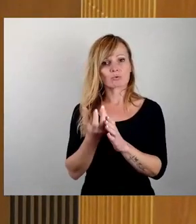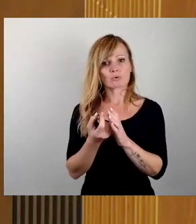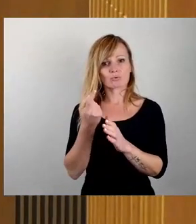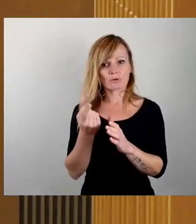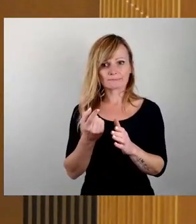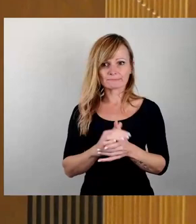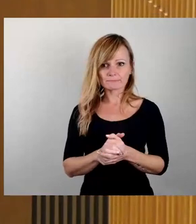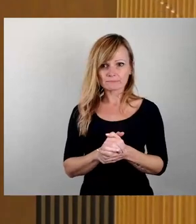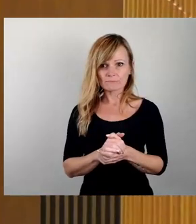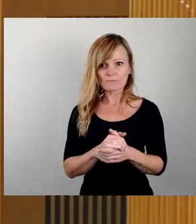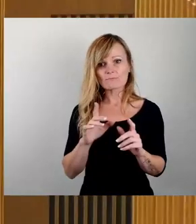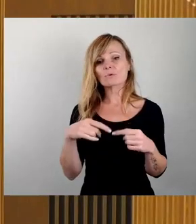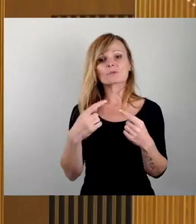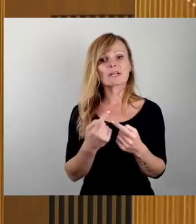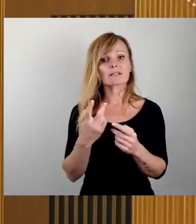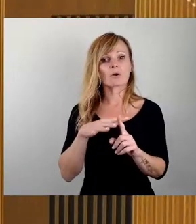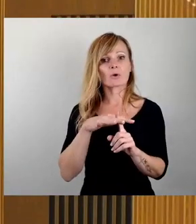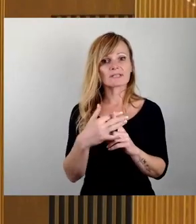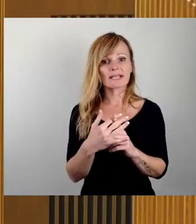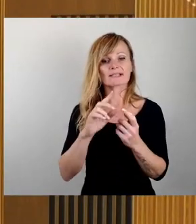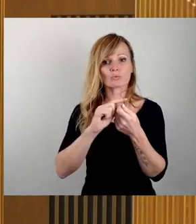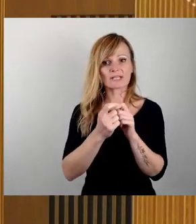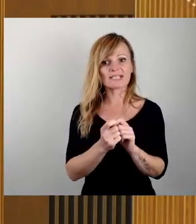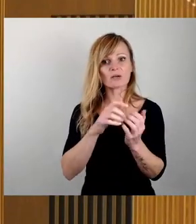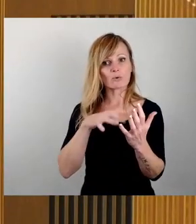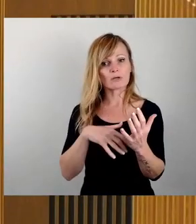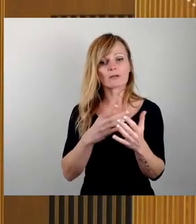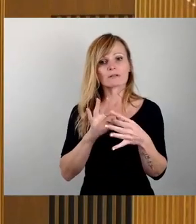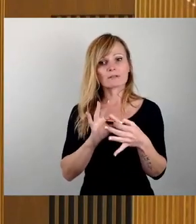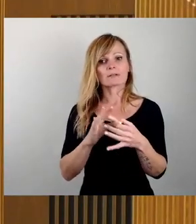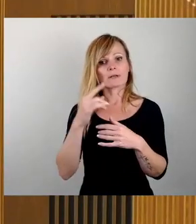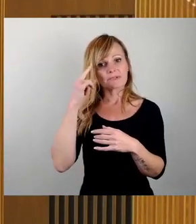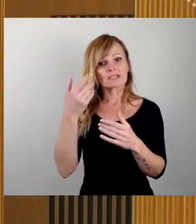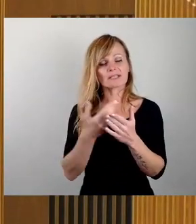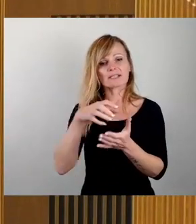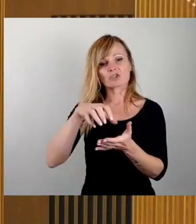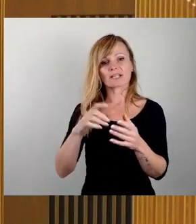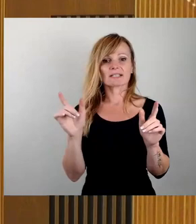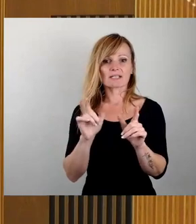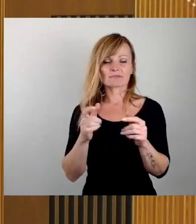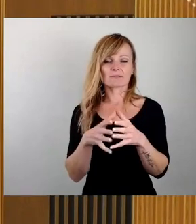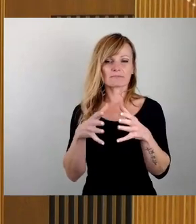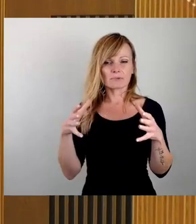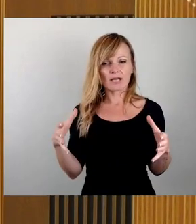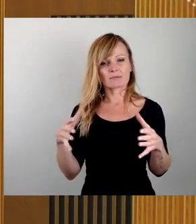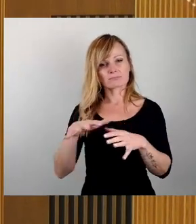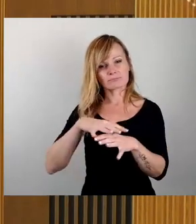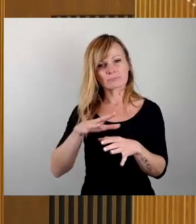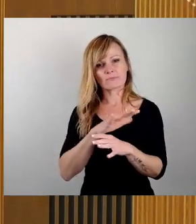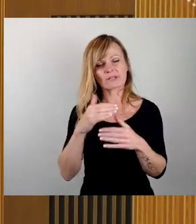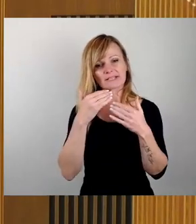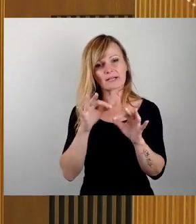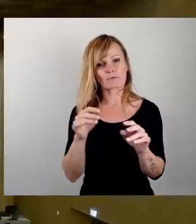dass wir dann sozusagen die Kontextualisierung auch im Sinne dieser Stadtgesellschaft in einer möglichst großen Breite hinbekommen. Vielen Dank für die Diskussion.